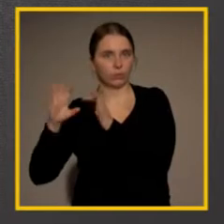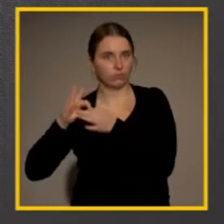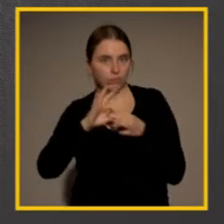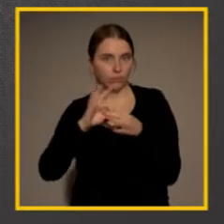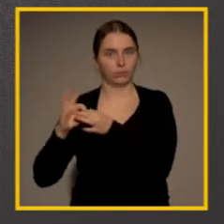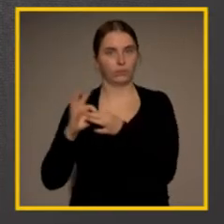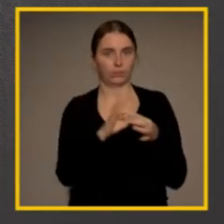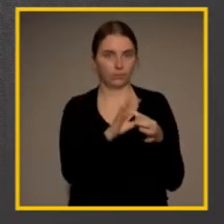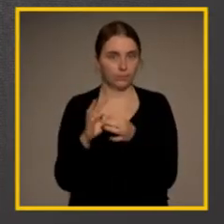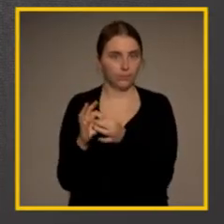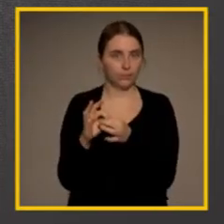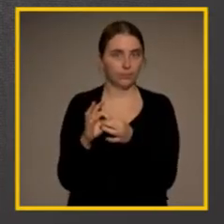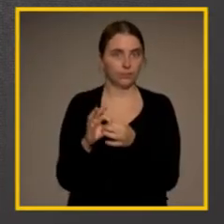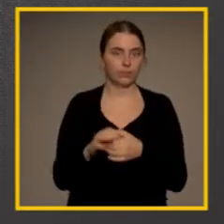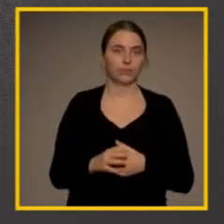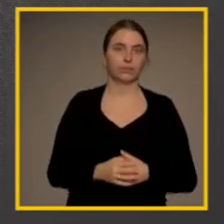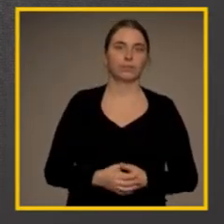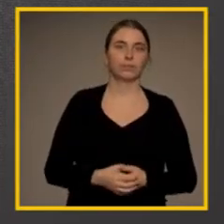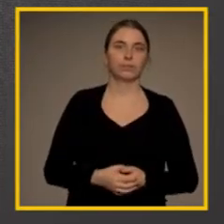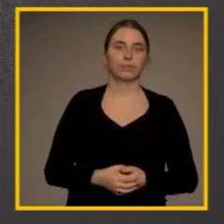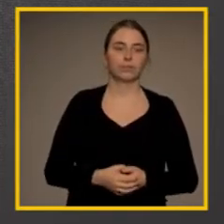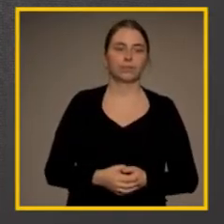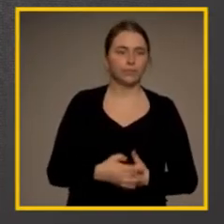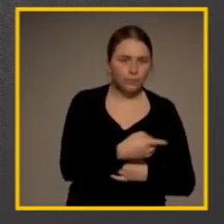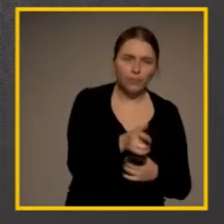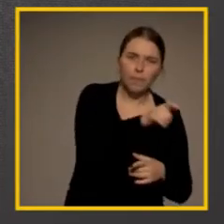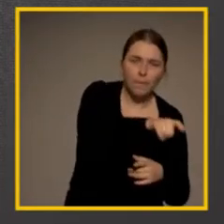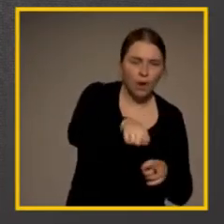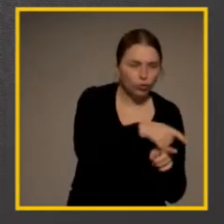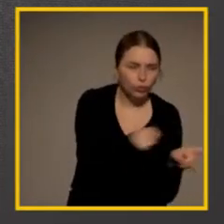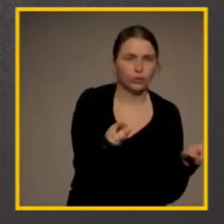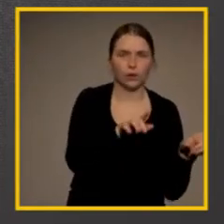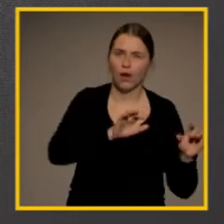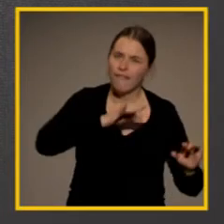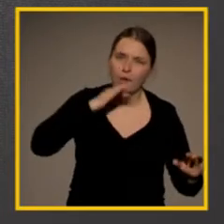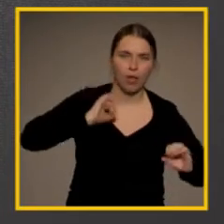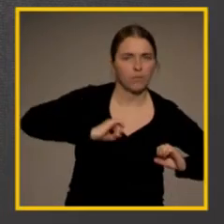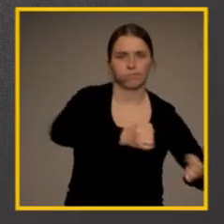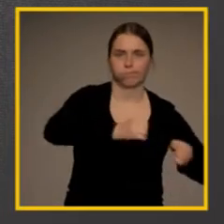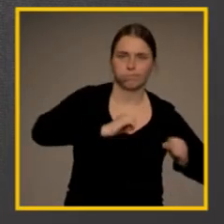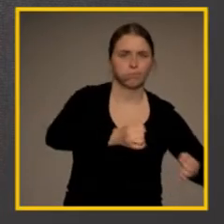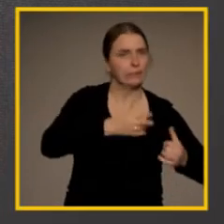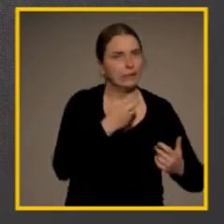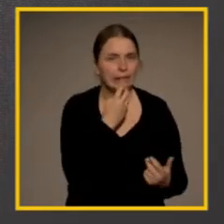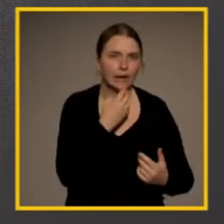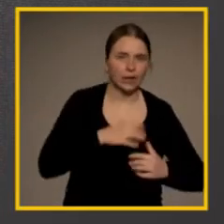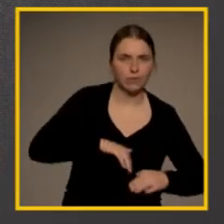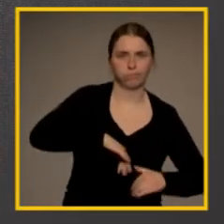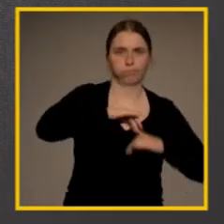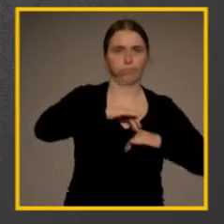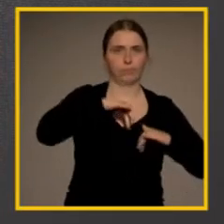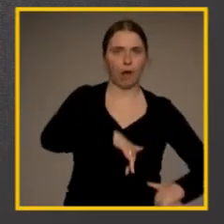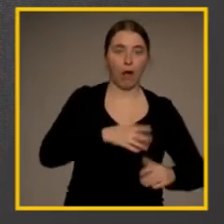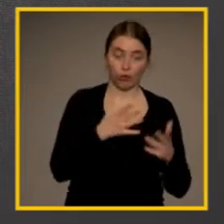Digitalisierung. Und genau diese Menschen sind es, die mit hoher Energie tagtäglich Hürden